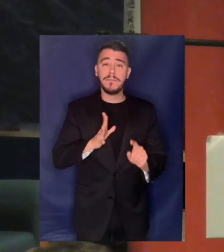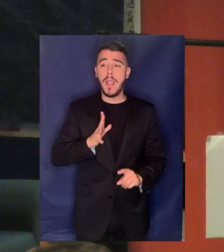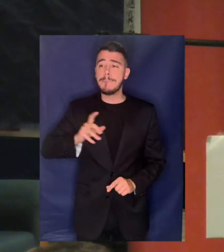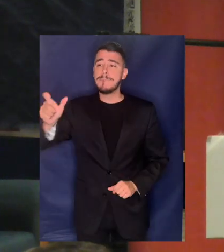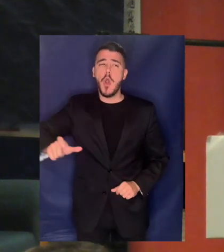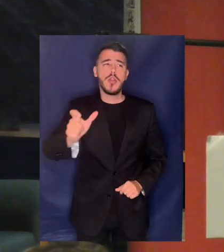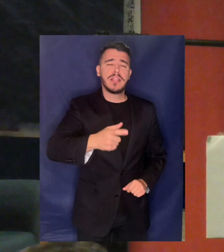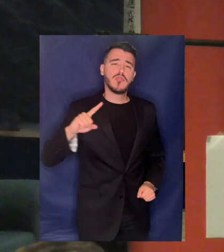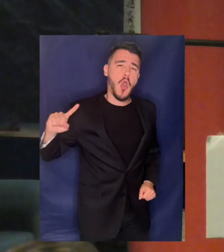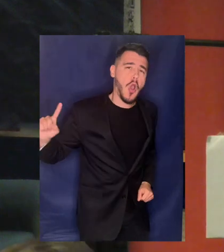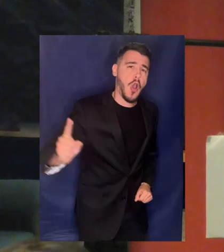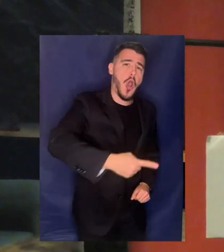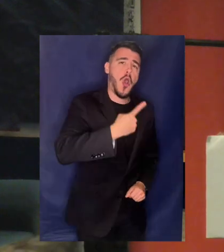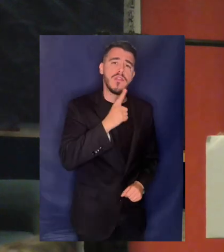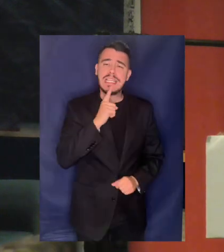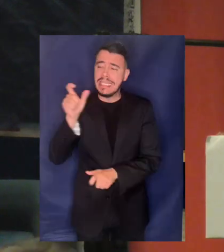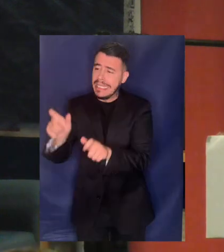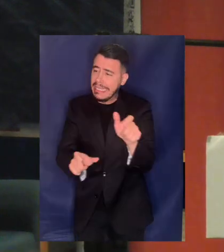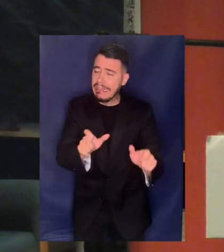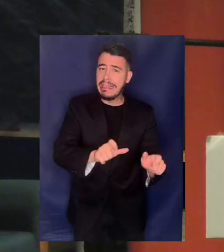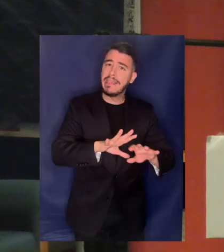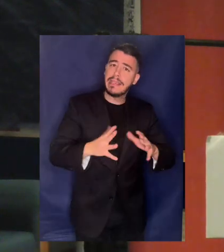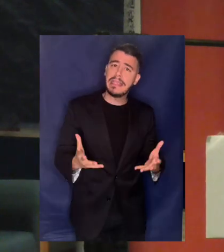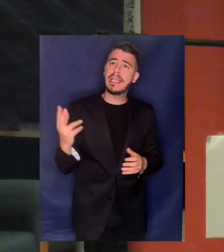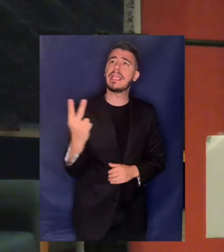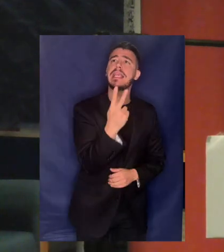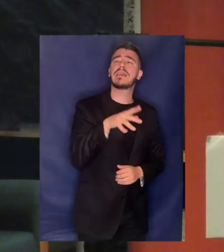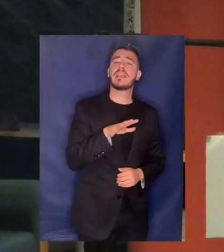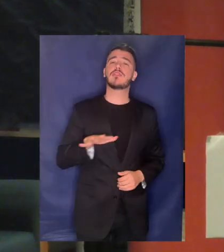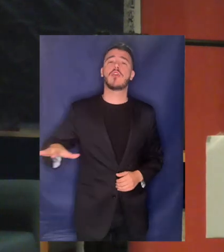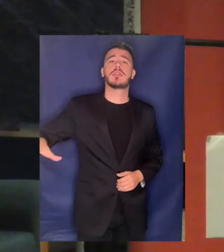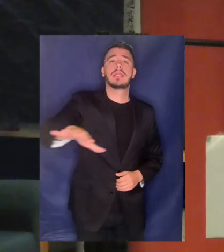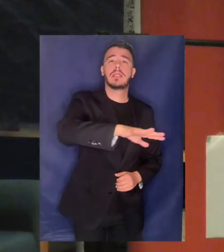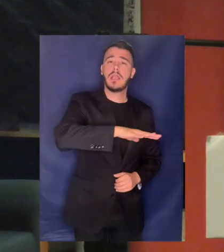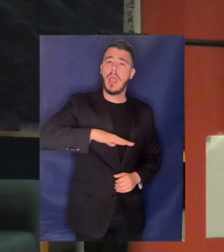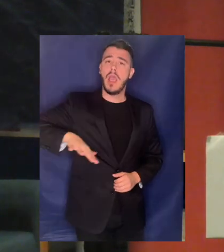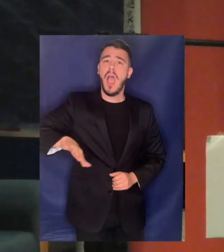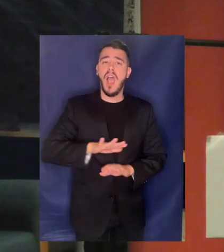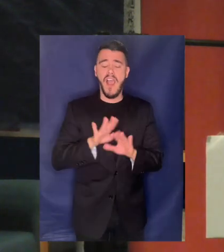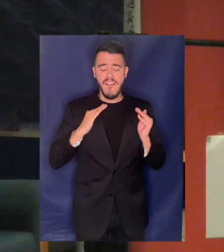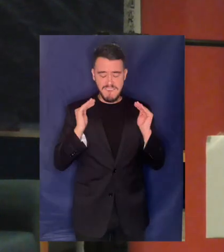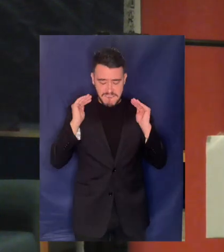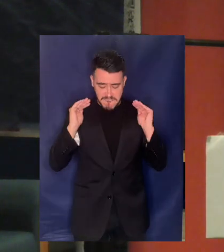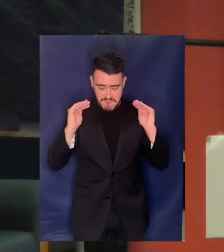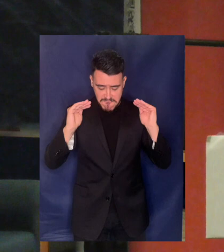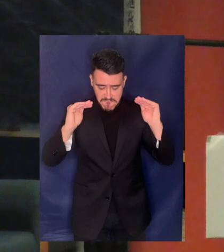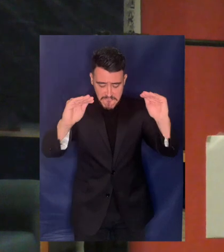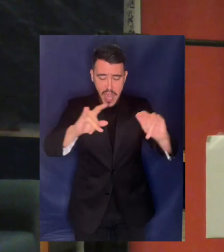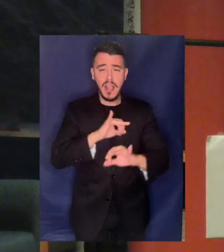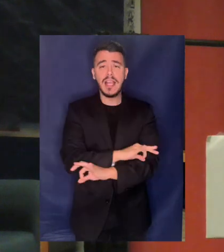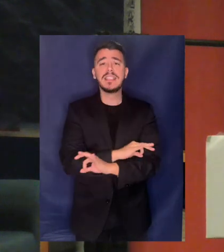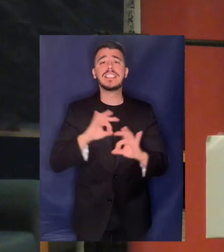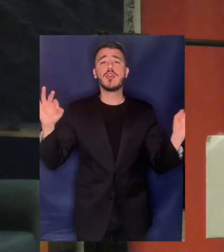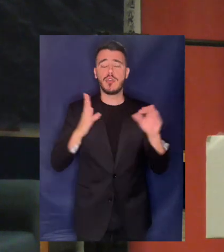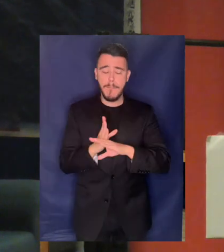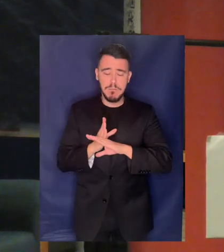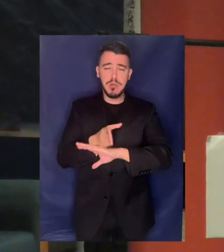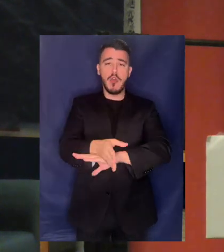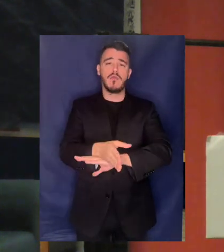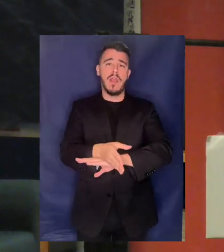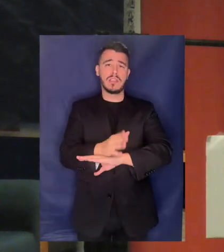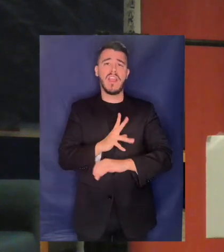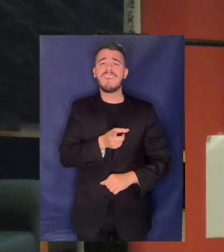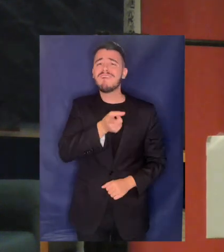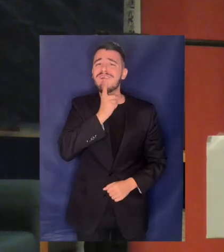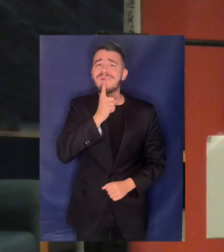είτε είναι επιβάτες είτε είναι οι ίδιοι εργαζόμενοι θα έχουν σταθεροί, σίγουροι και βέβαιοι πρόσβαση σε όλα εκείνα τα